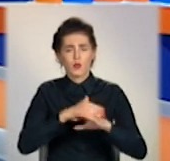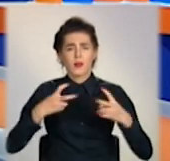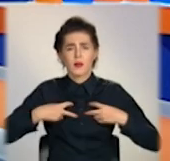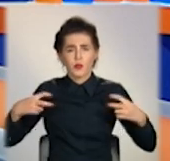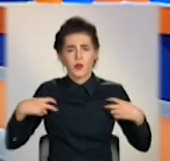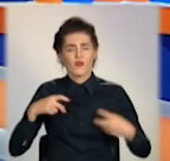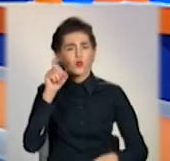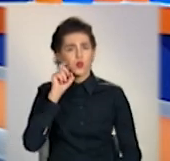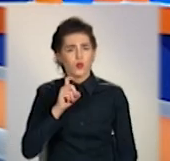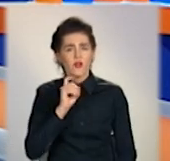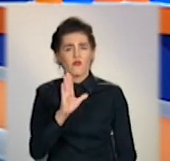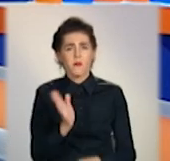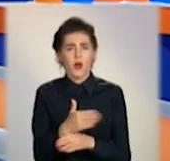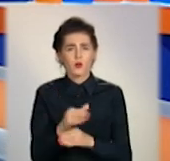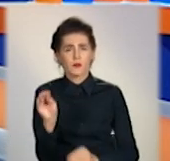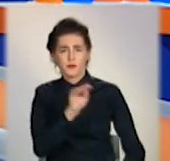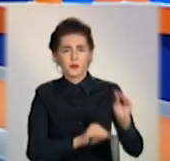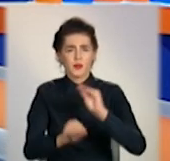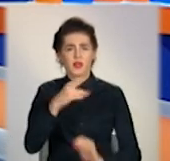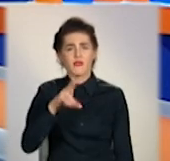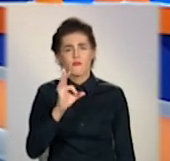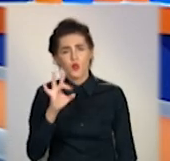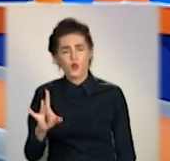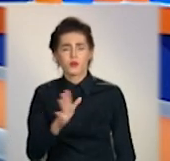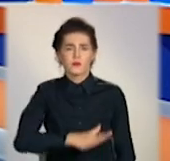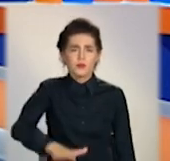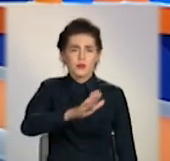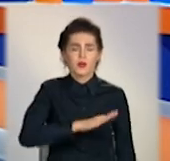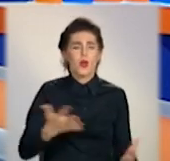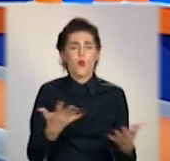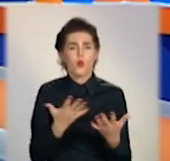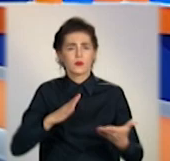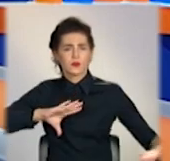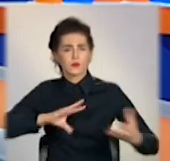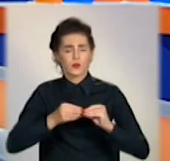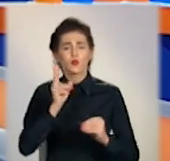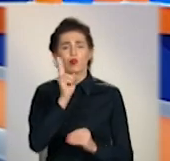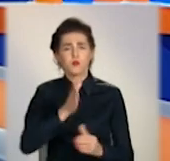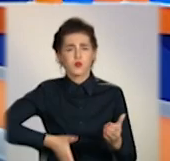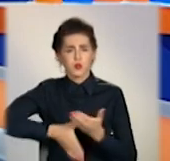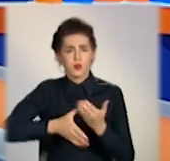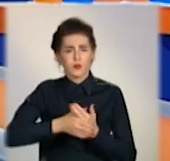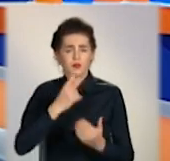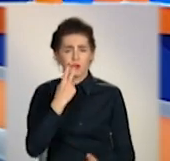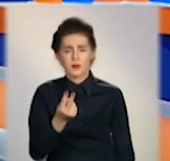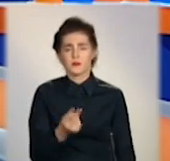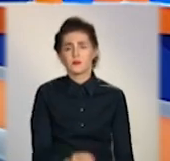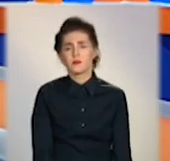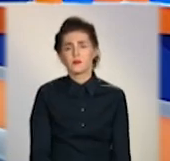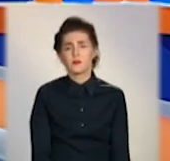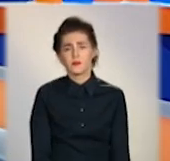у Маріуполі облаштовують території та двори. Про результати оновлення і хто саме допомагає в наступному матеріалі.